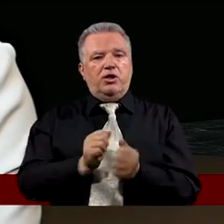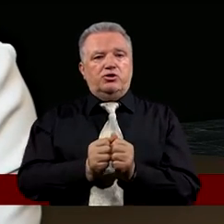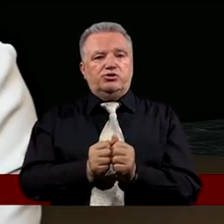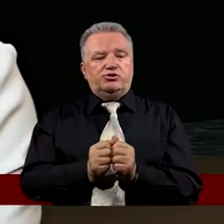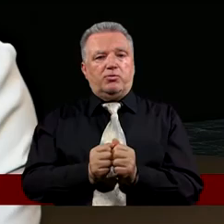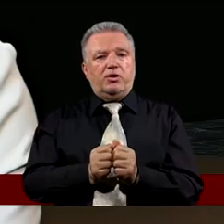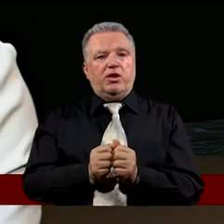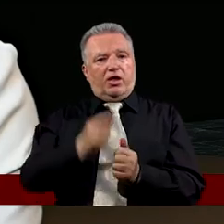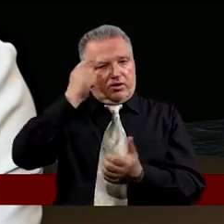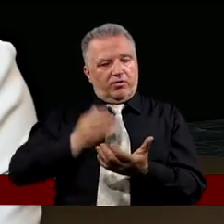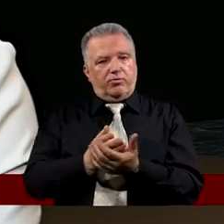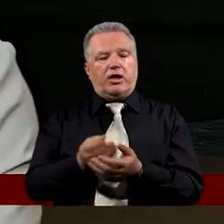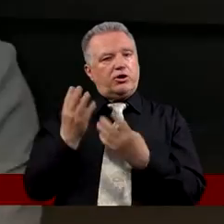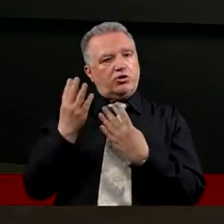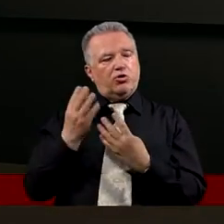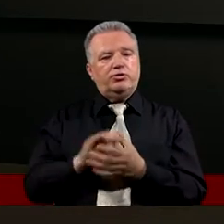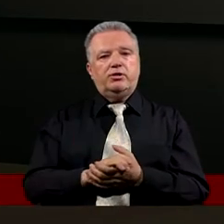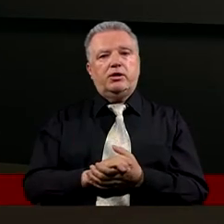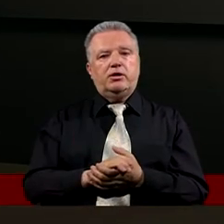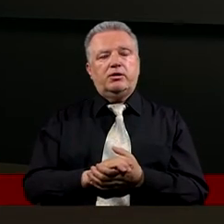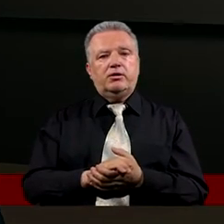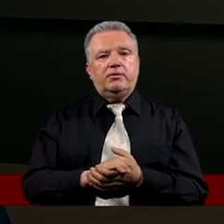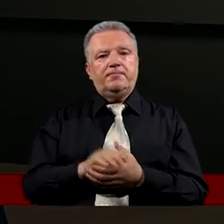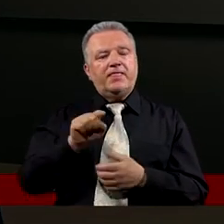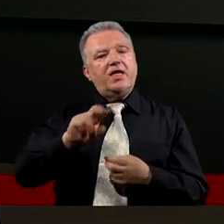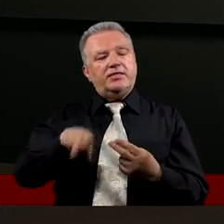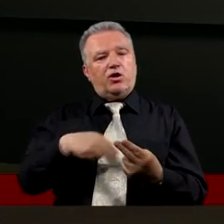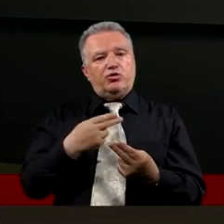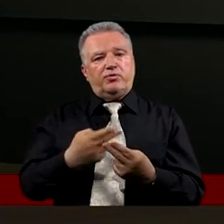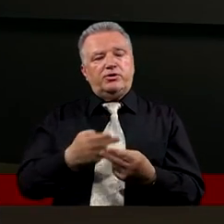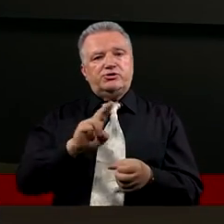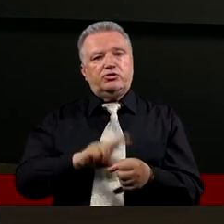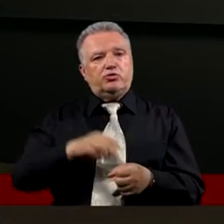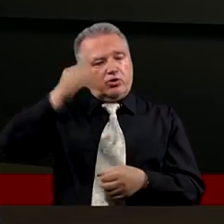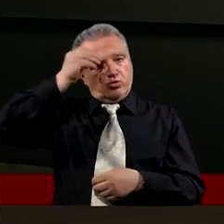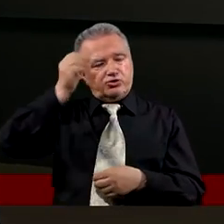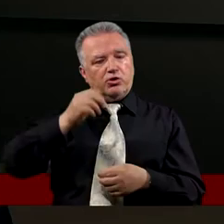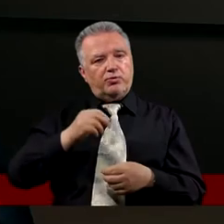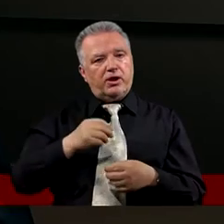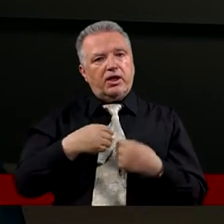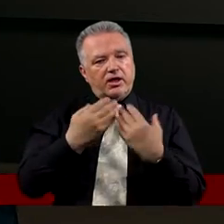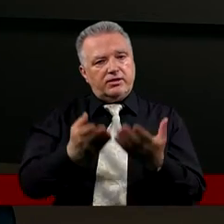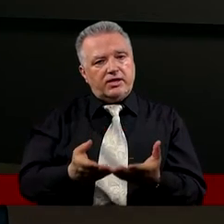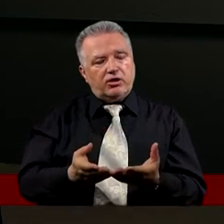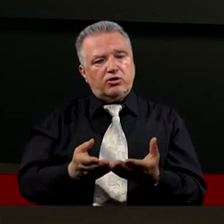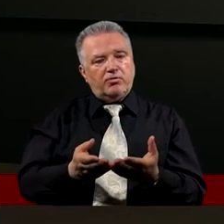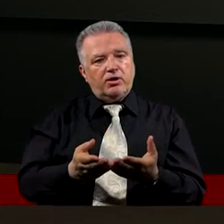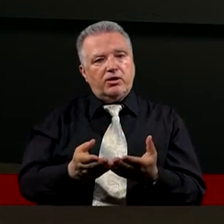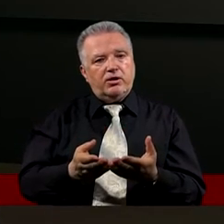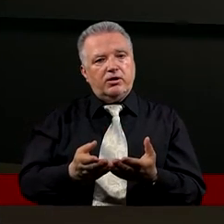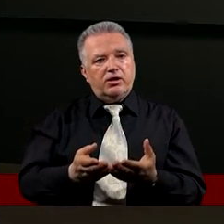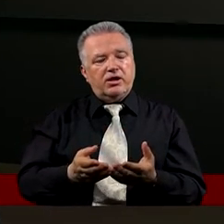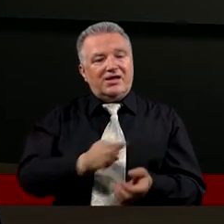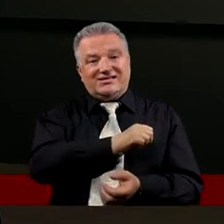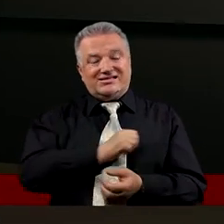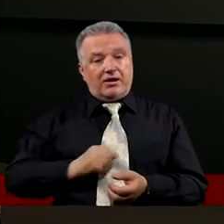Są wiarygodne. Tak, rzeczywiście Te odpowiedzi, których uczniowie udzielają Im samym uzmysławiają